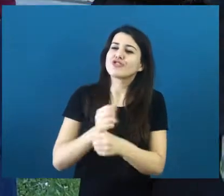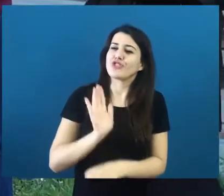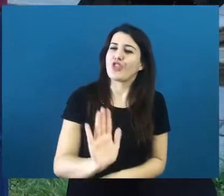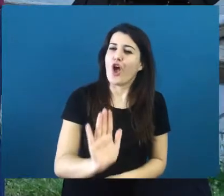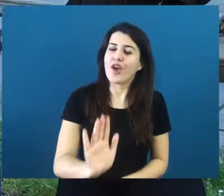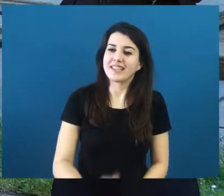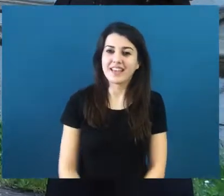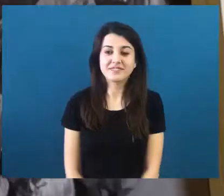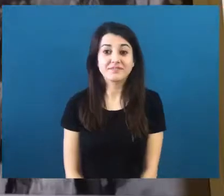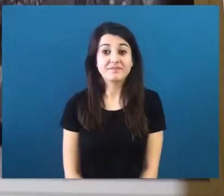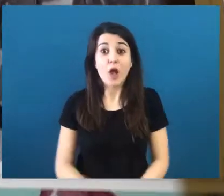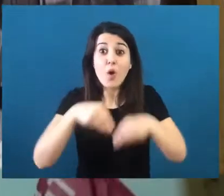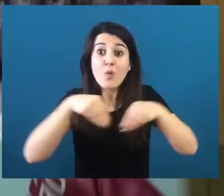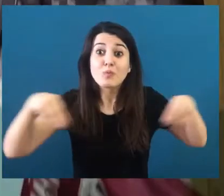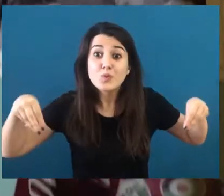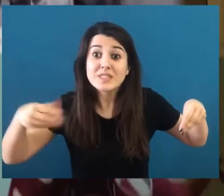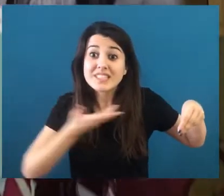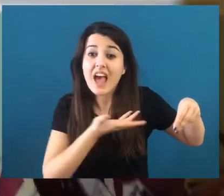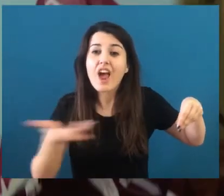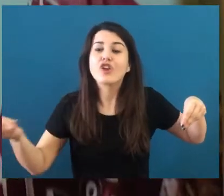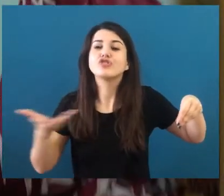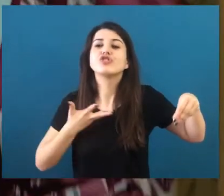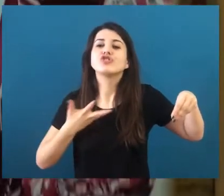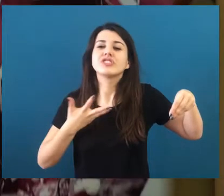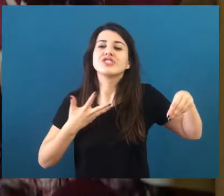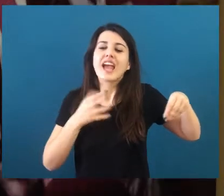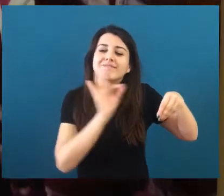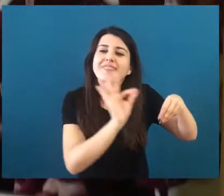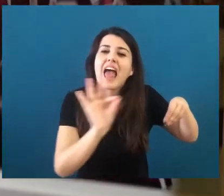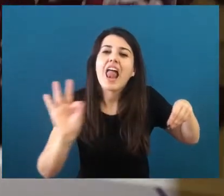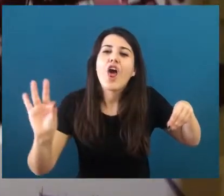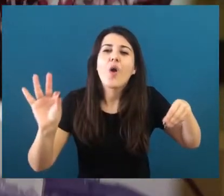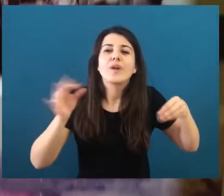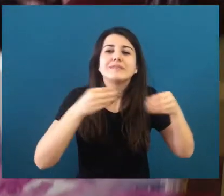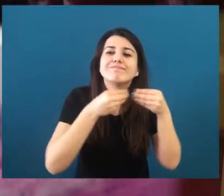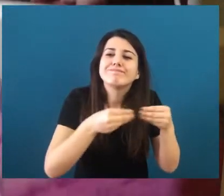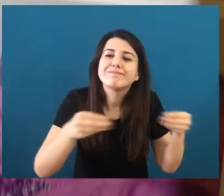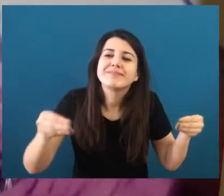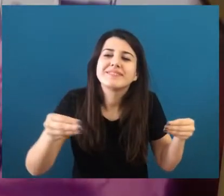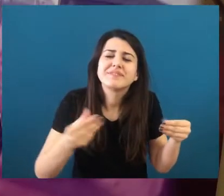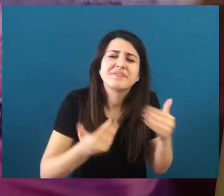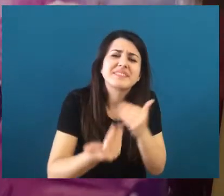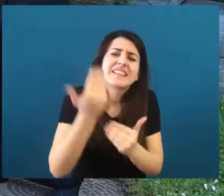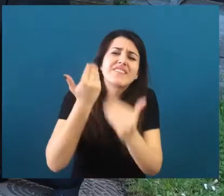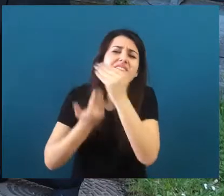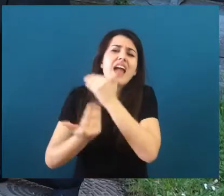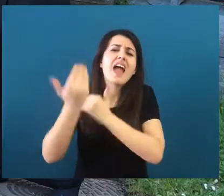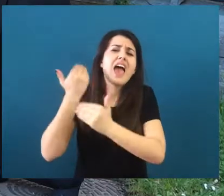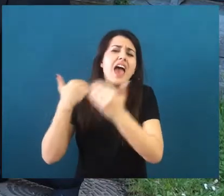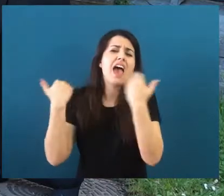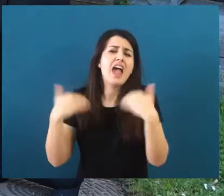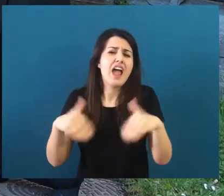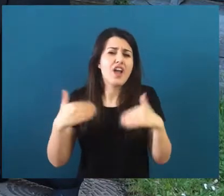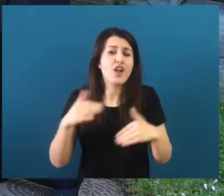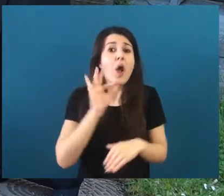Vi mostrerò all'interno del museo reperti dai più vistosi